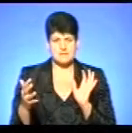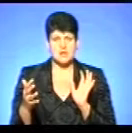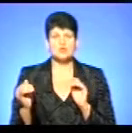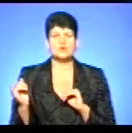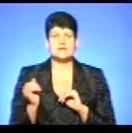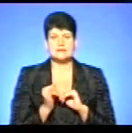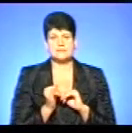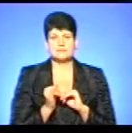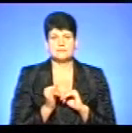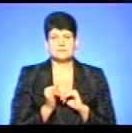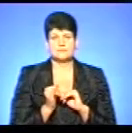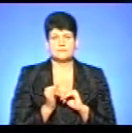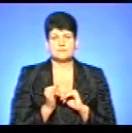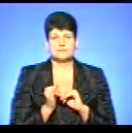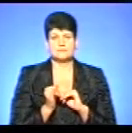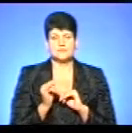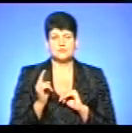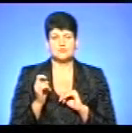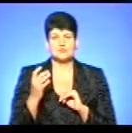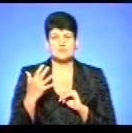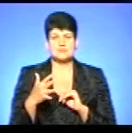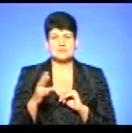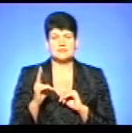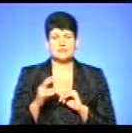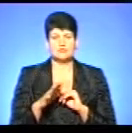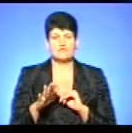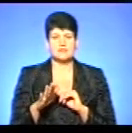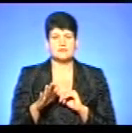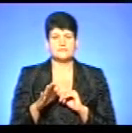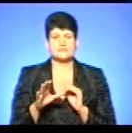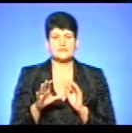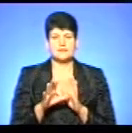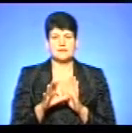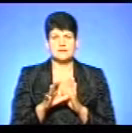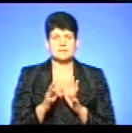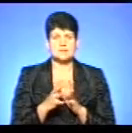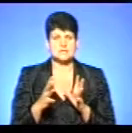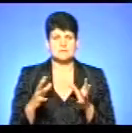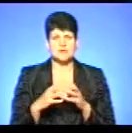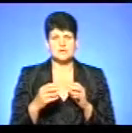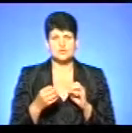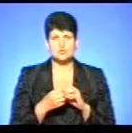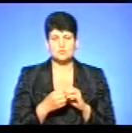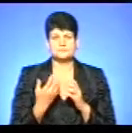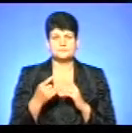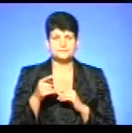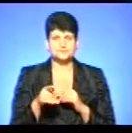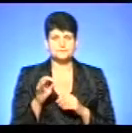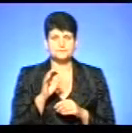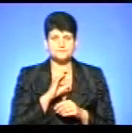150 кВт електроенергії, максимальна сума, якщо використовувалася